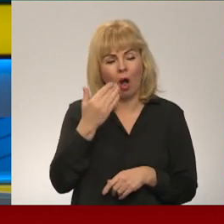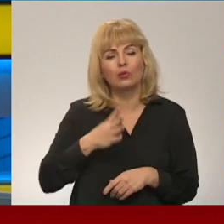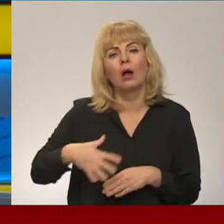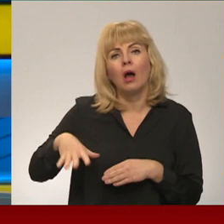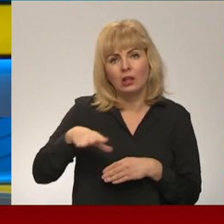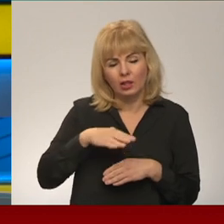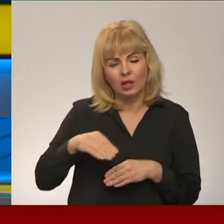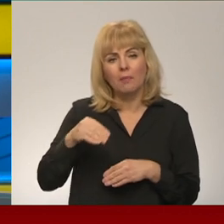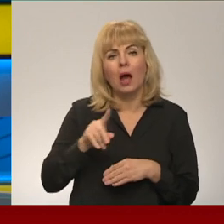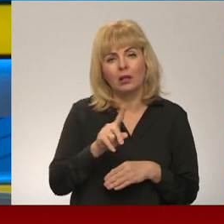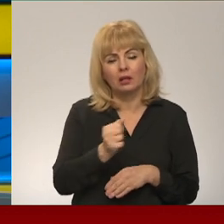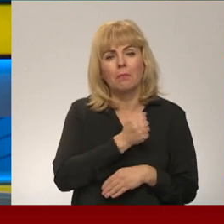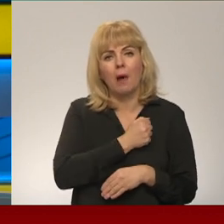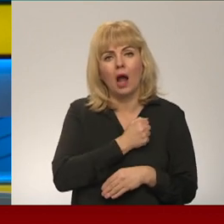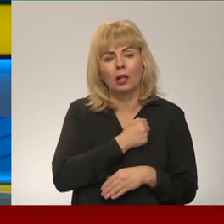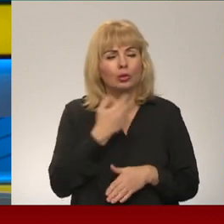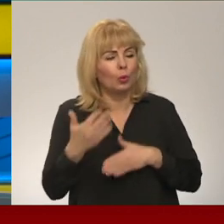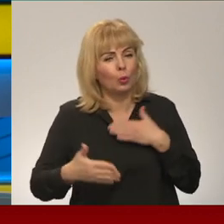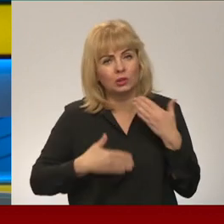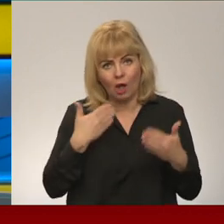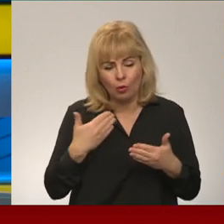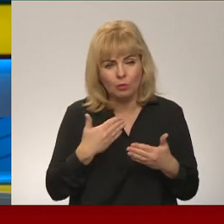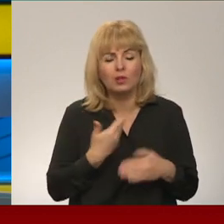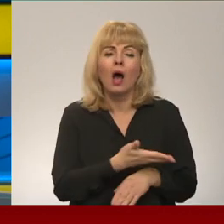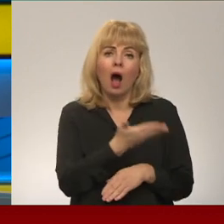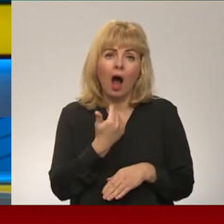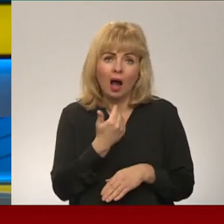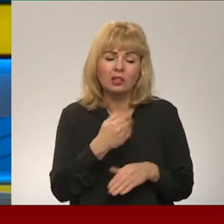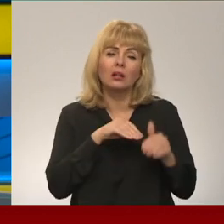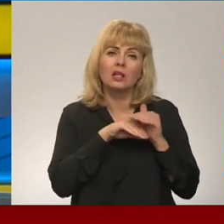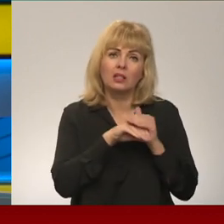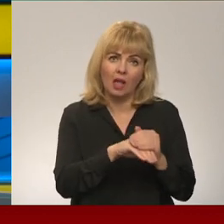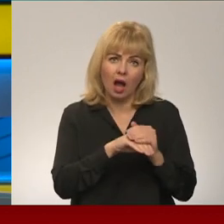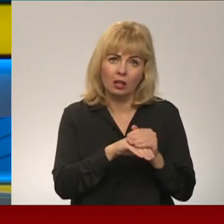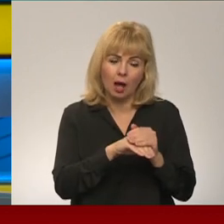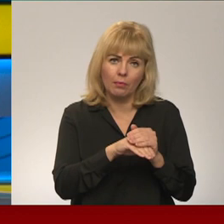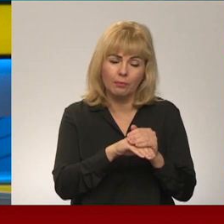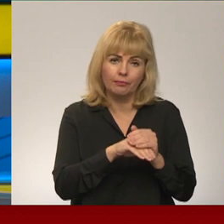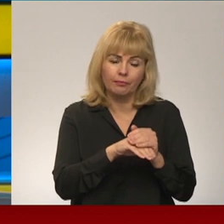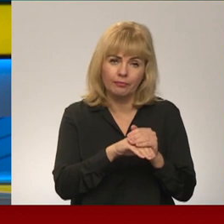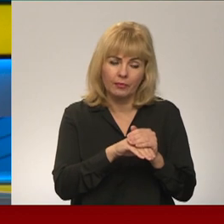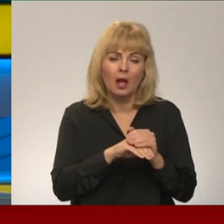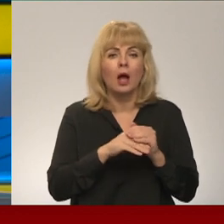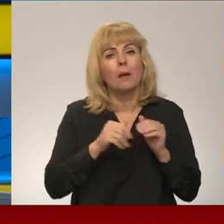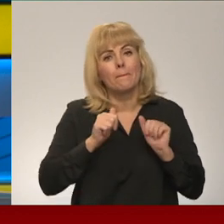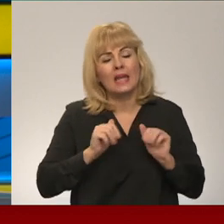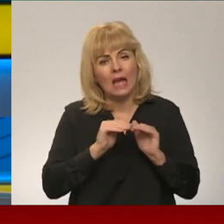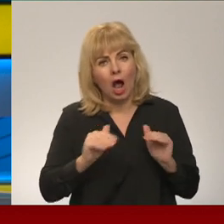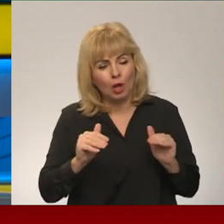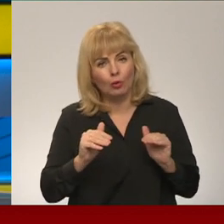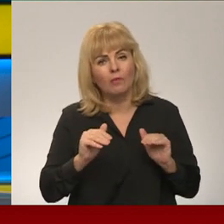teiksim, bailes, panika. Es aicinātu šobrīd saglabāt vēsu galvu, izpūstu elpu